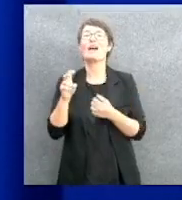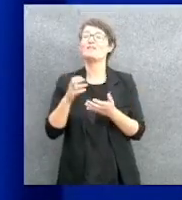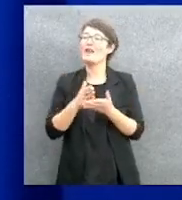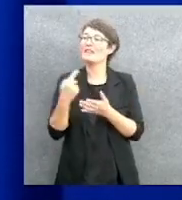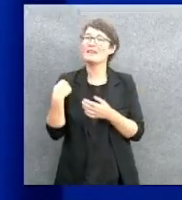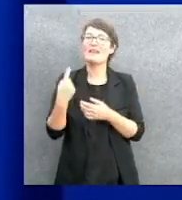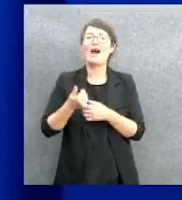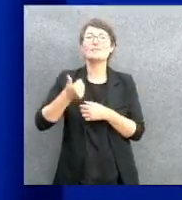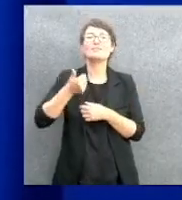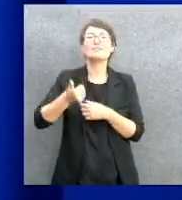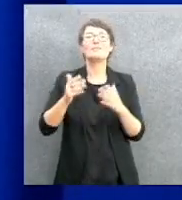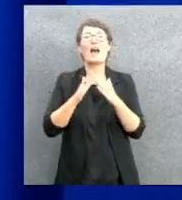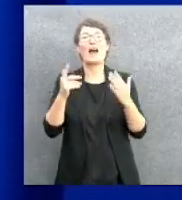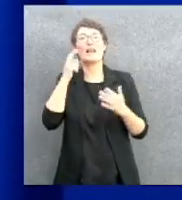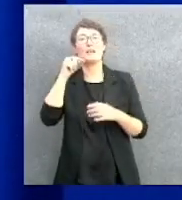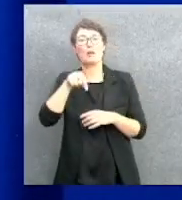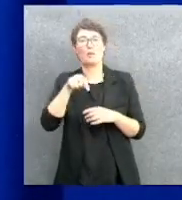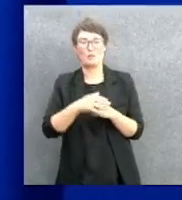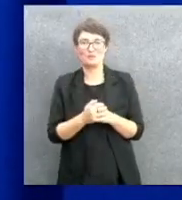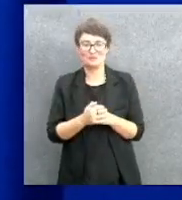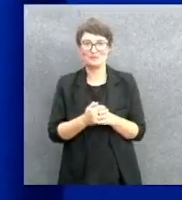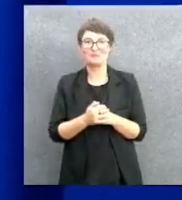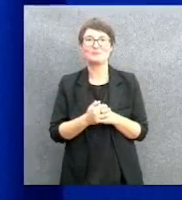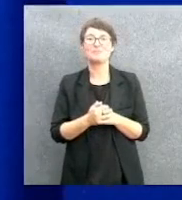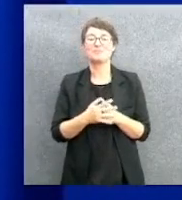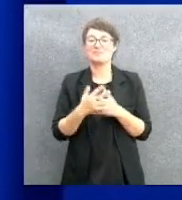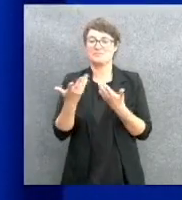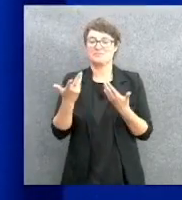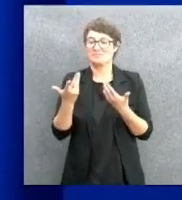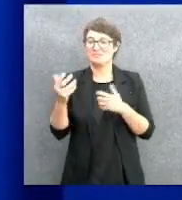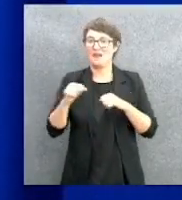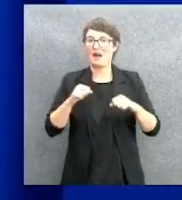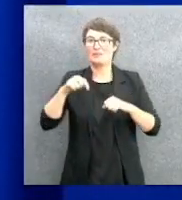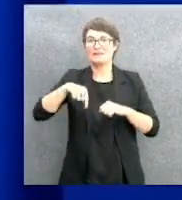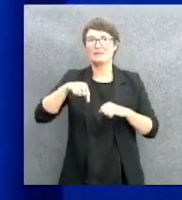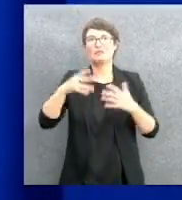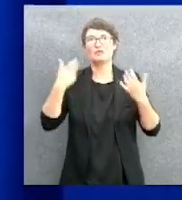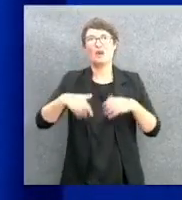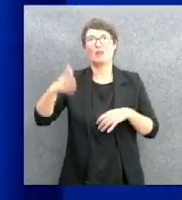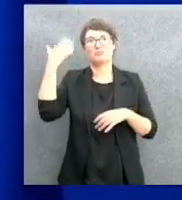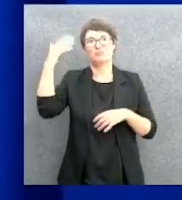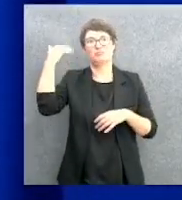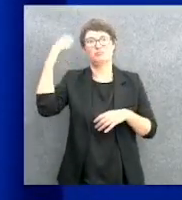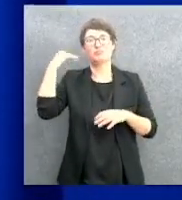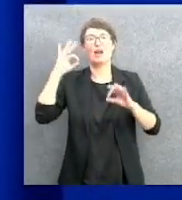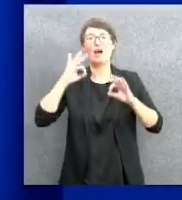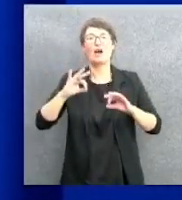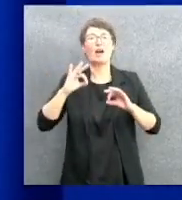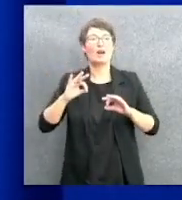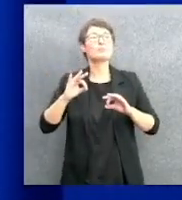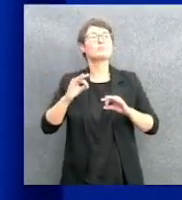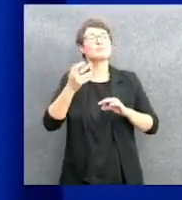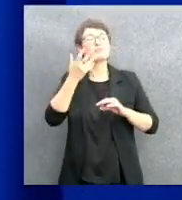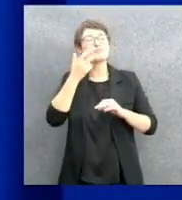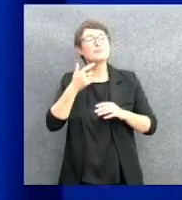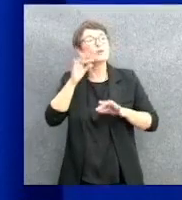ho l'onore protempore di guidare dall'Unità d'Italia e al servizio del Paese nelle materie delle accise,